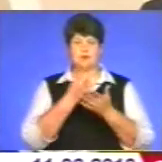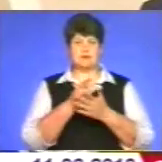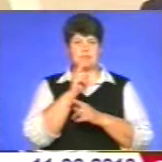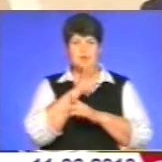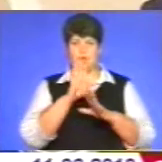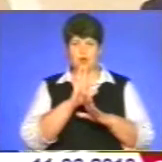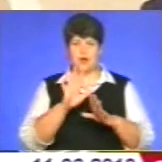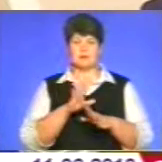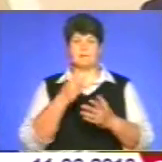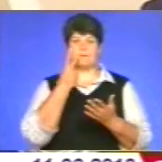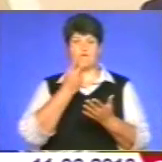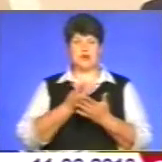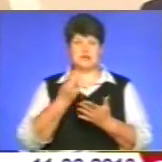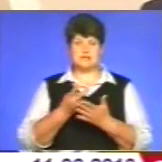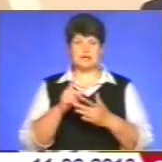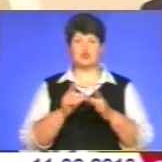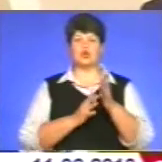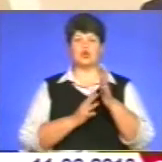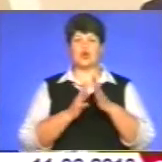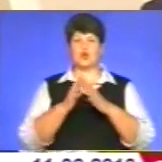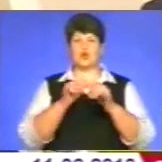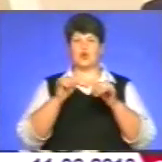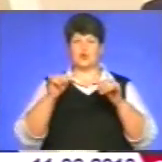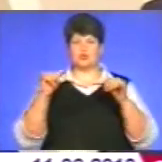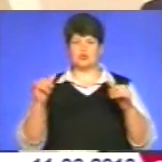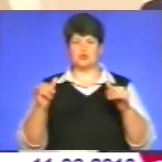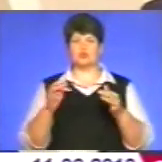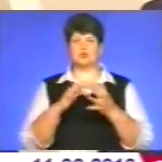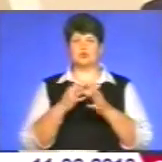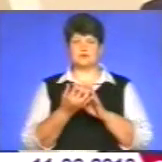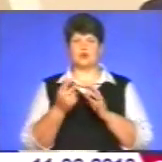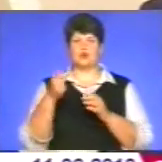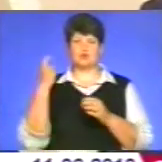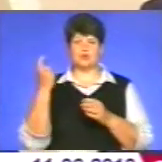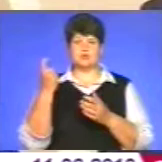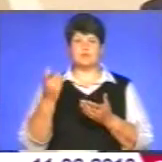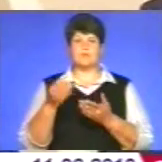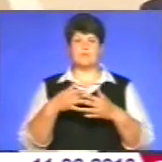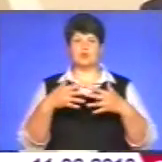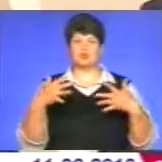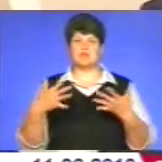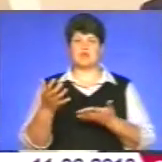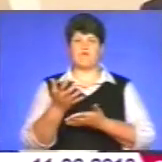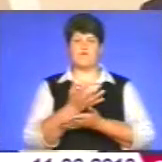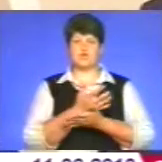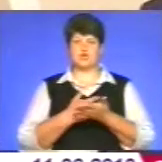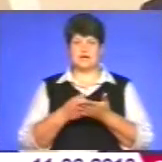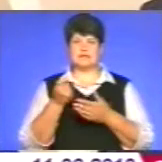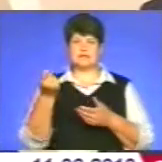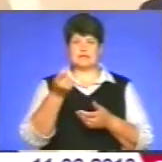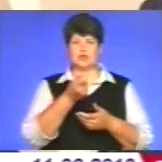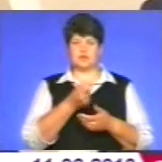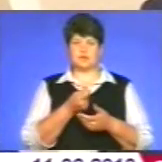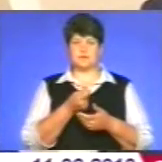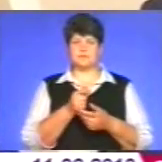щодо росту і валової продукції, і сільського господарства, ворожайності, зернових культур, зокрема.